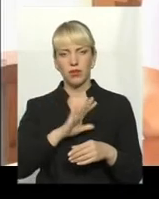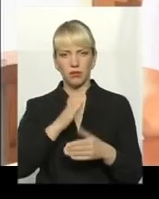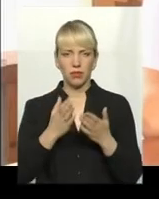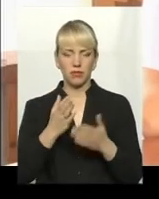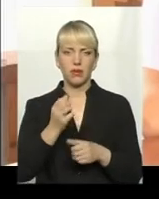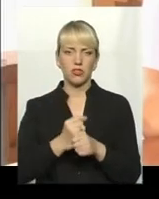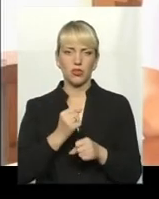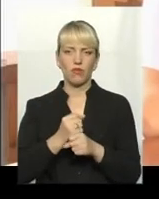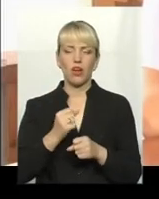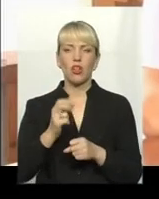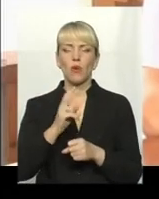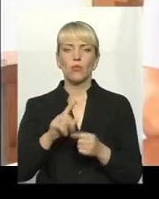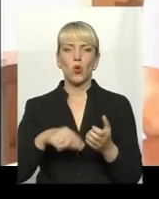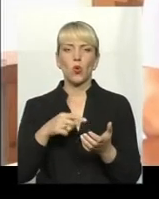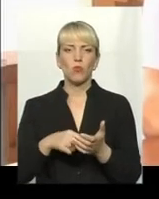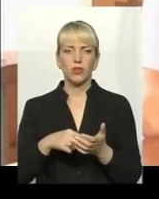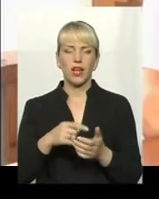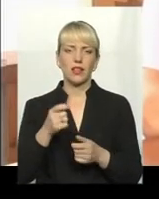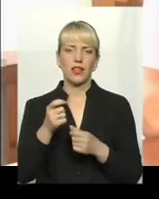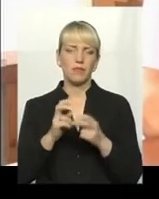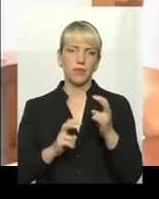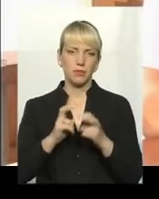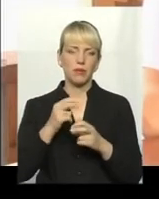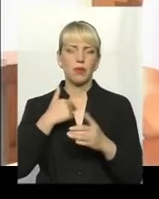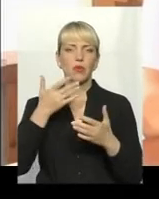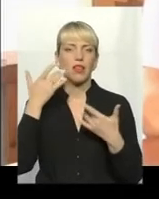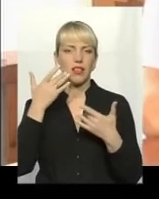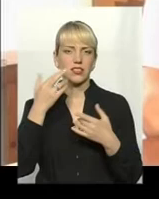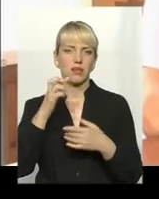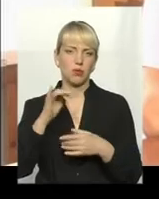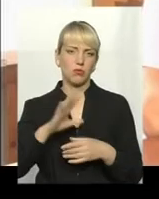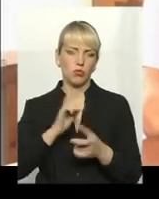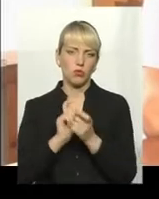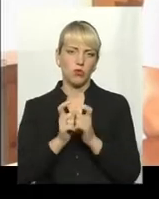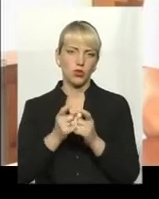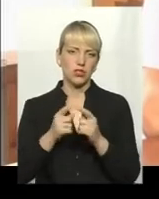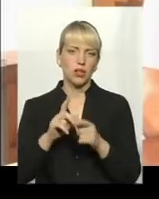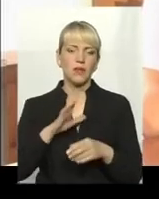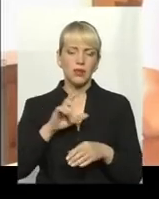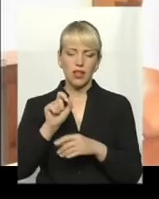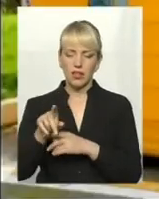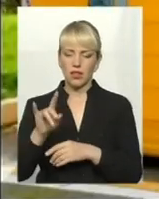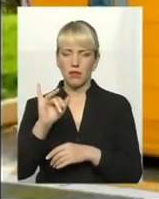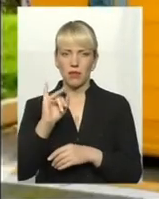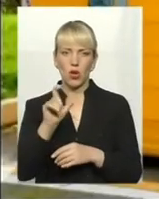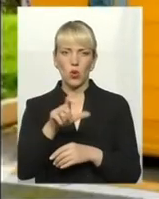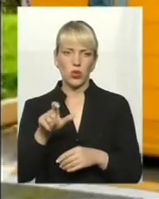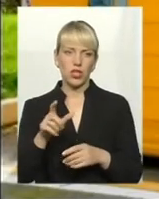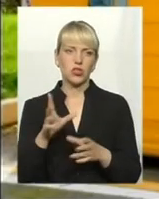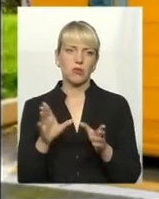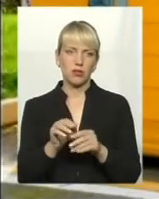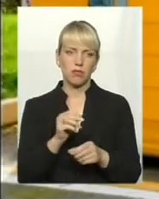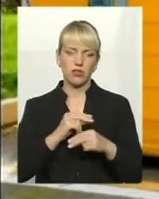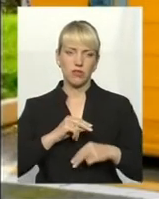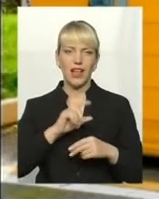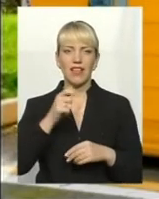нам би було трошки простіше з цим боротися. Люди б наняли, щоб які працювали. У Європі, куди ми